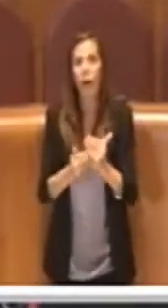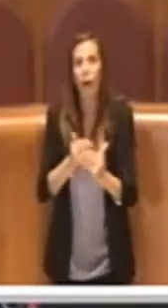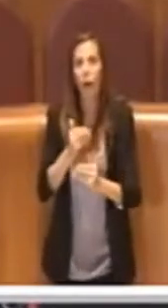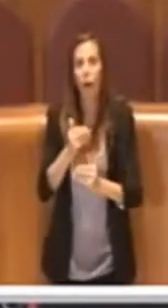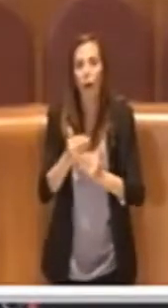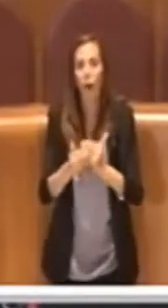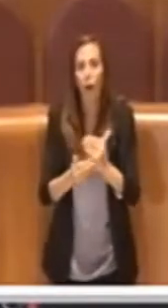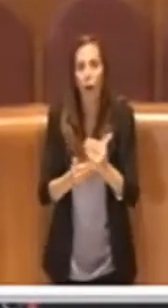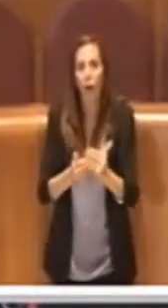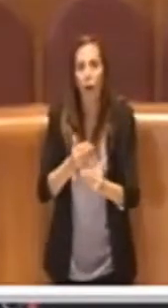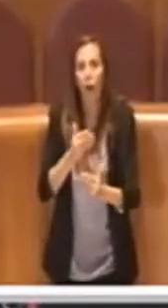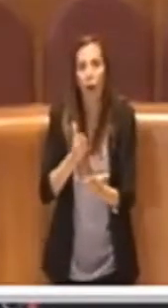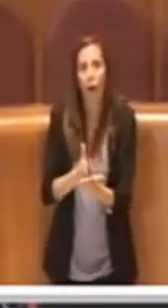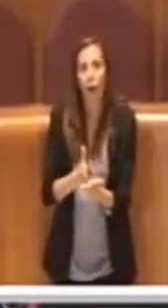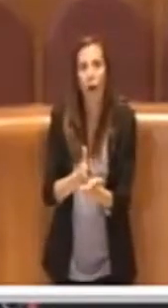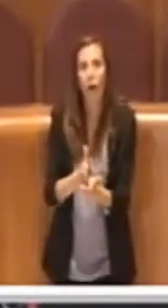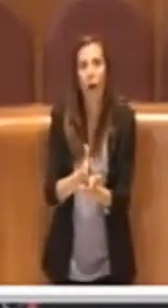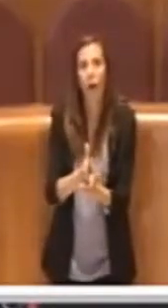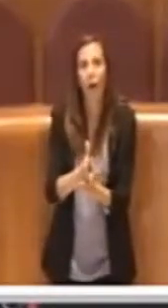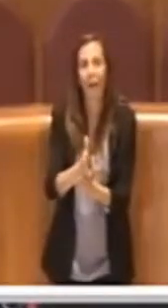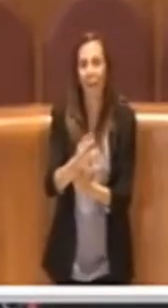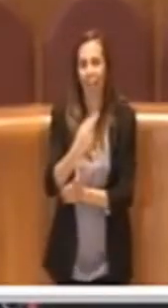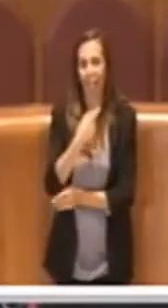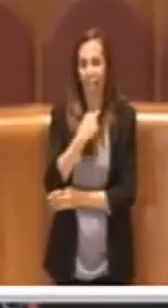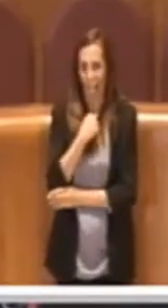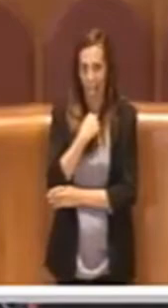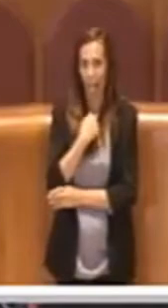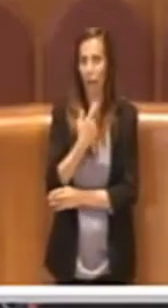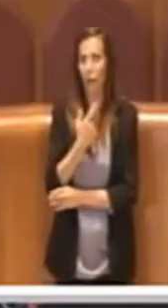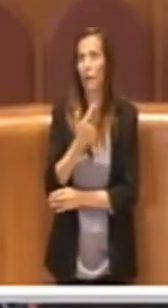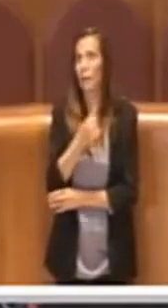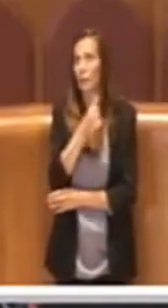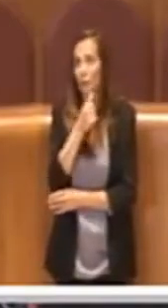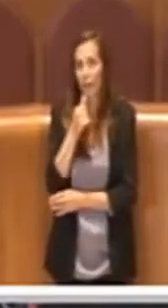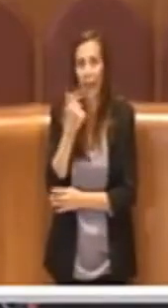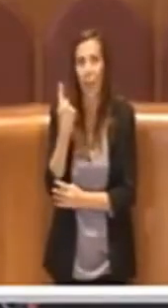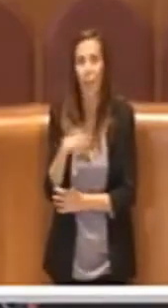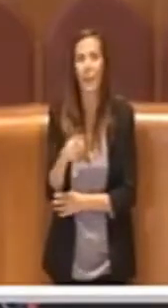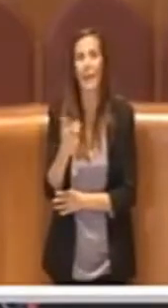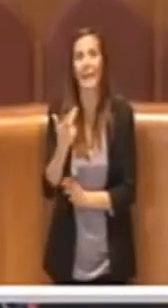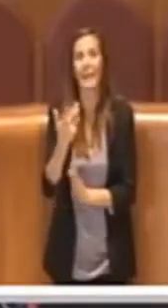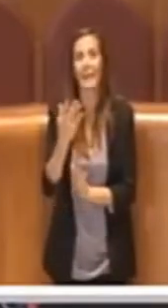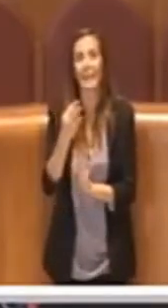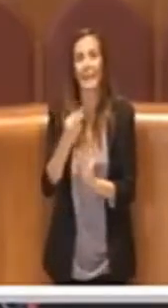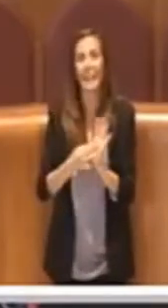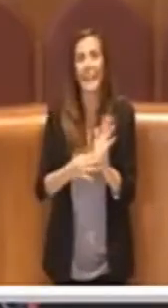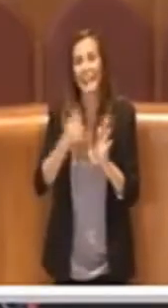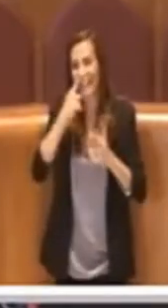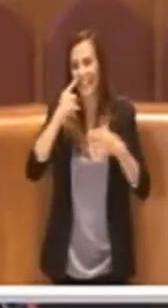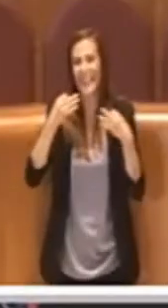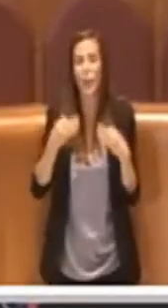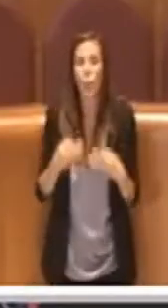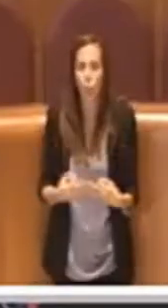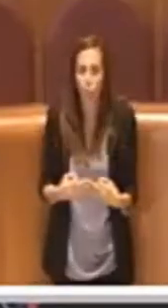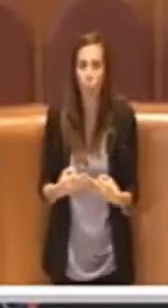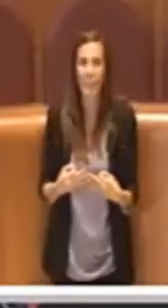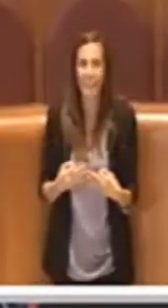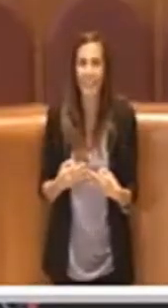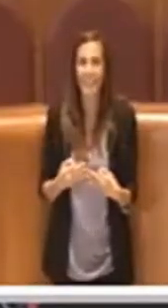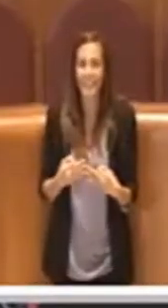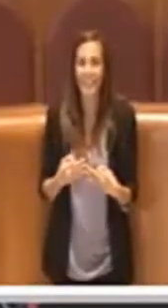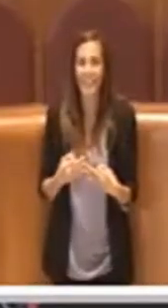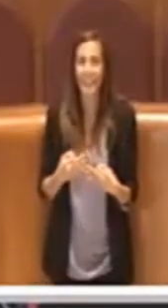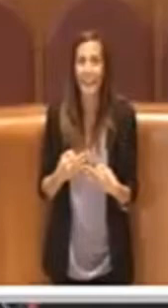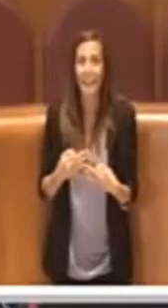causa delle obbligatorie e necessarie prescrizioni di safety and security, nelle quali sono ricadute